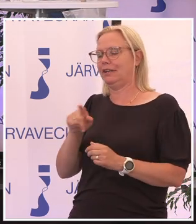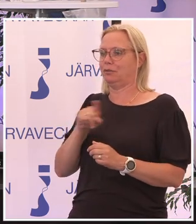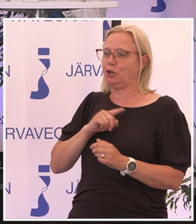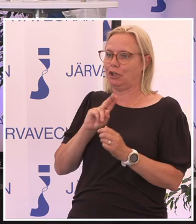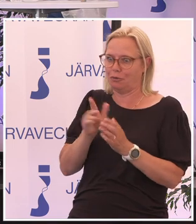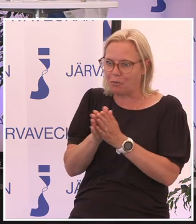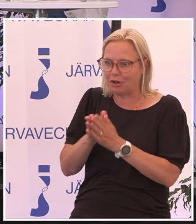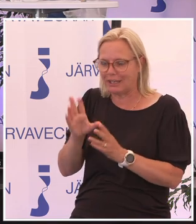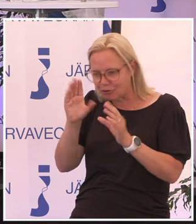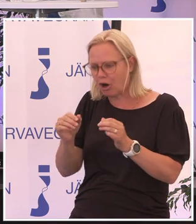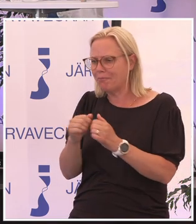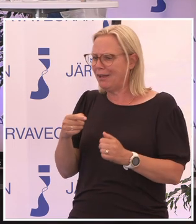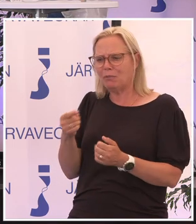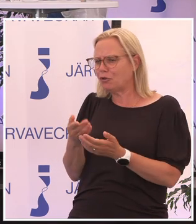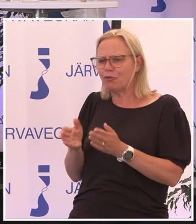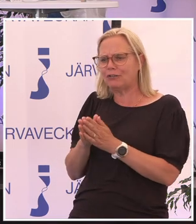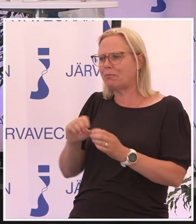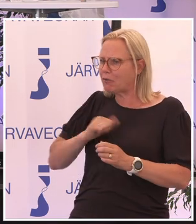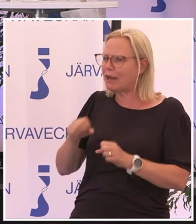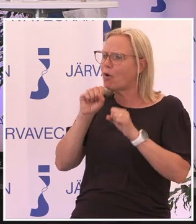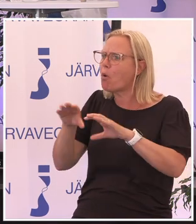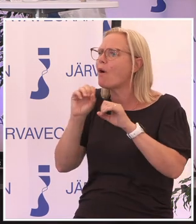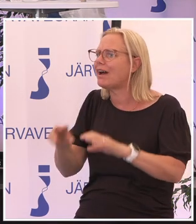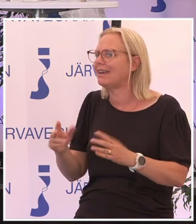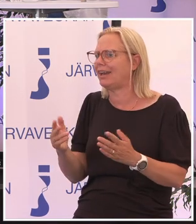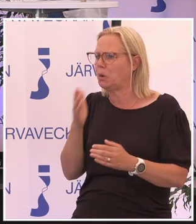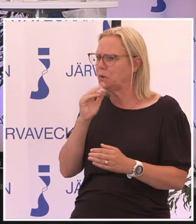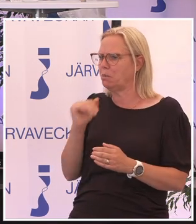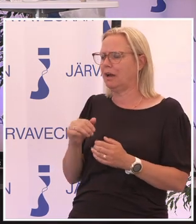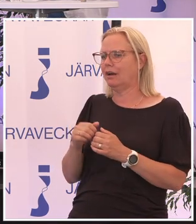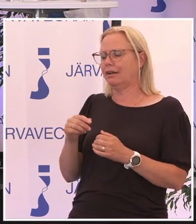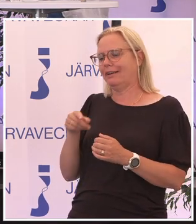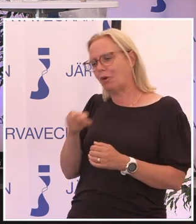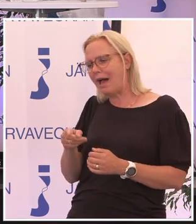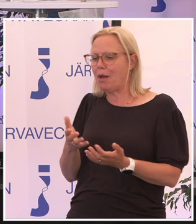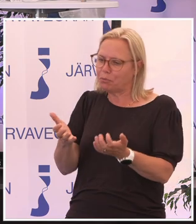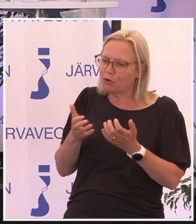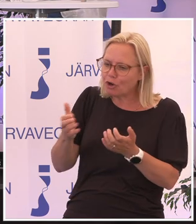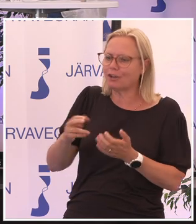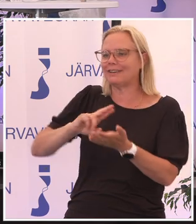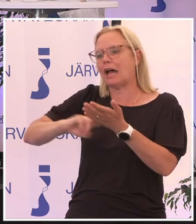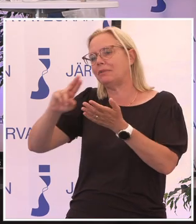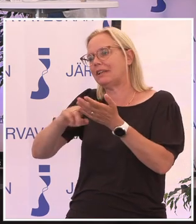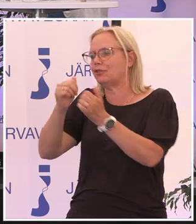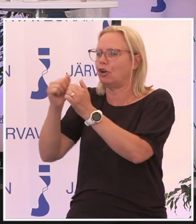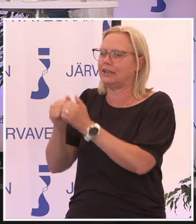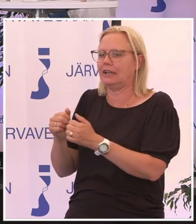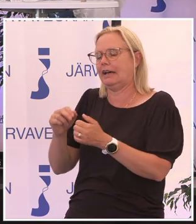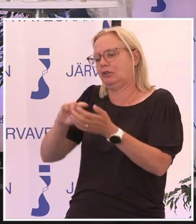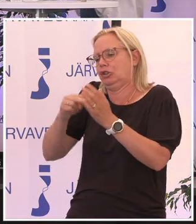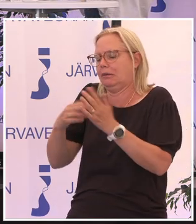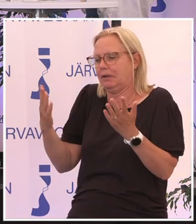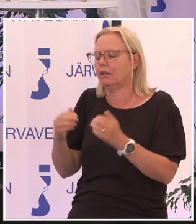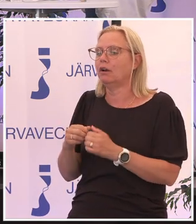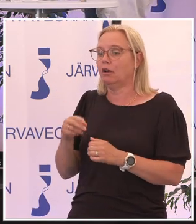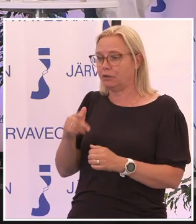man får inte heller vara med och påverka, liksom byråkratiska, administrativa, kallar vi vad vi vill, systemen. Utan man är